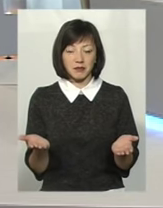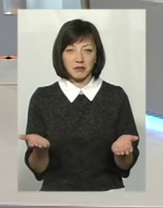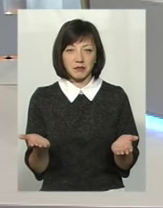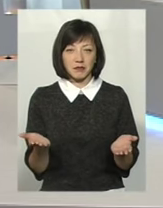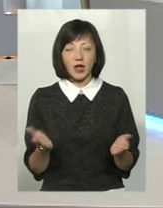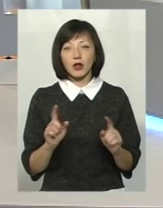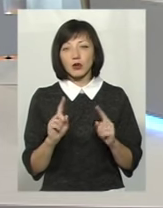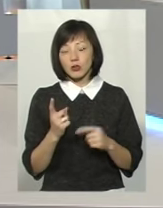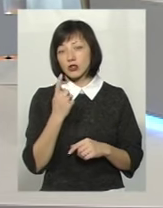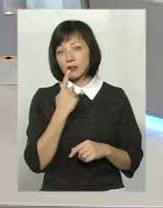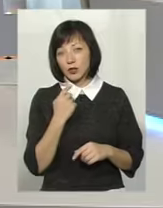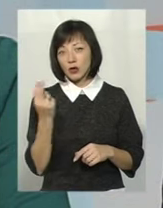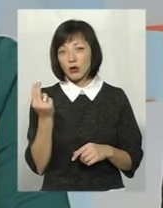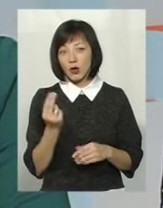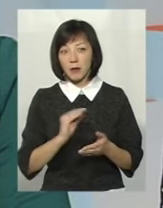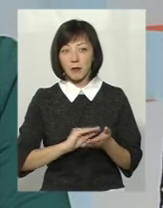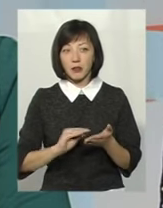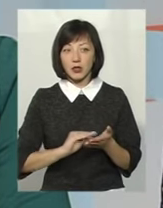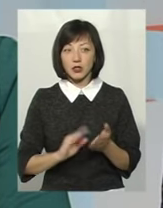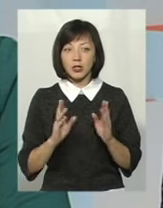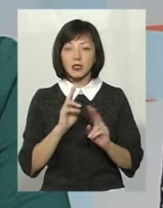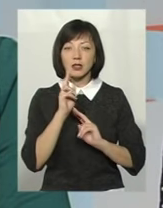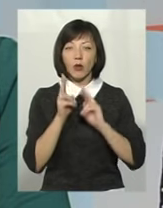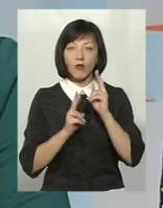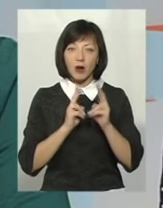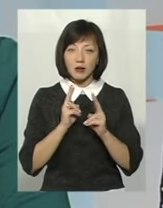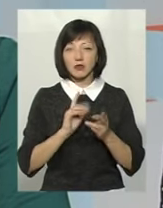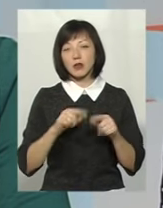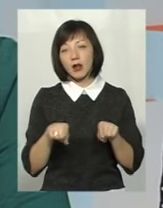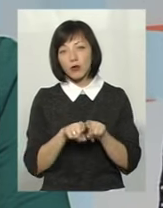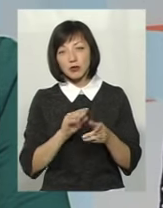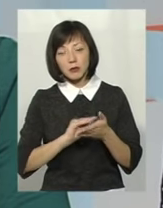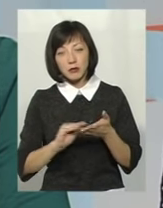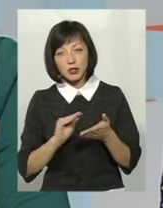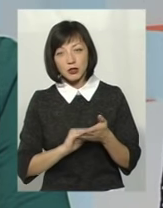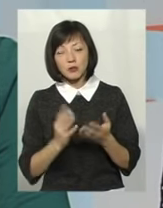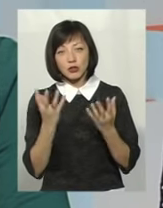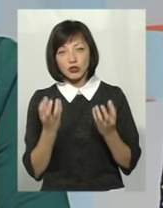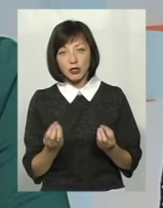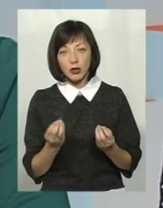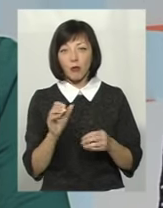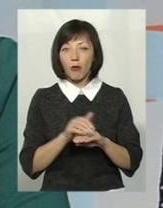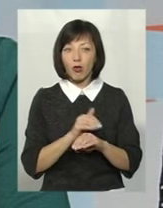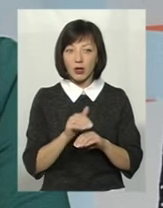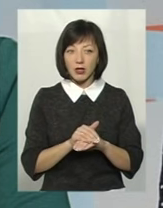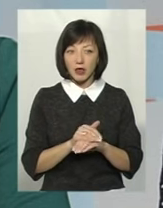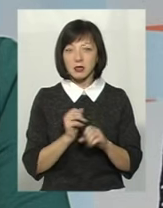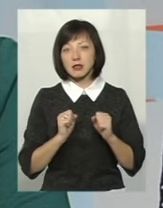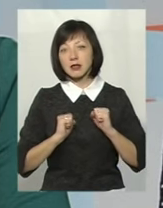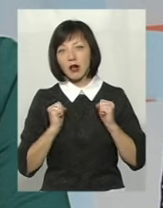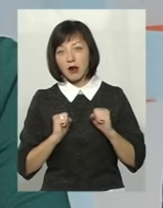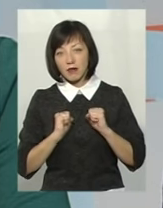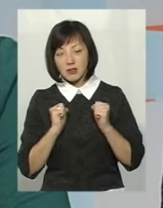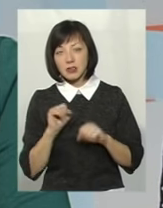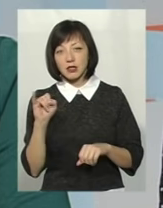Тому що червоним коліром ми пишемо не тільки зауваження, а ми пишемо також і молодець, старався,